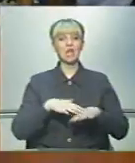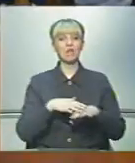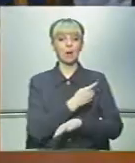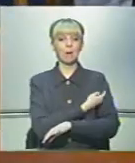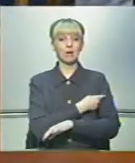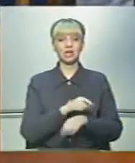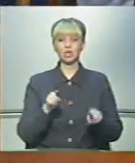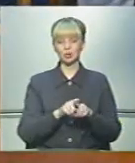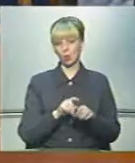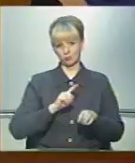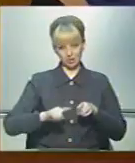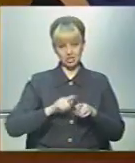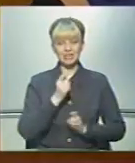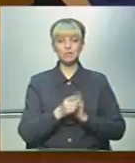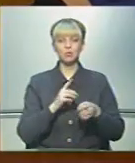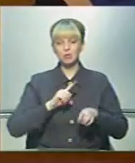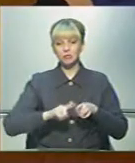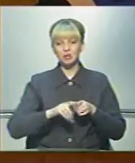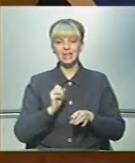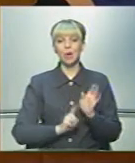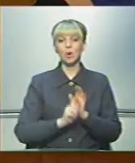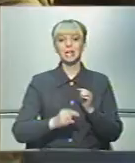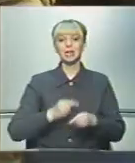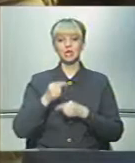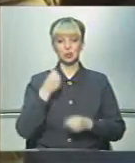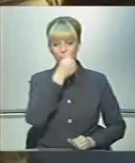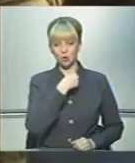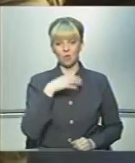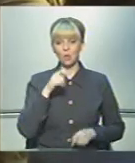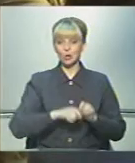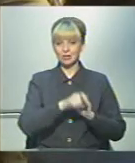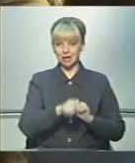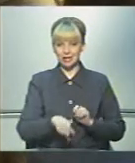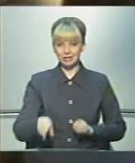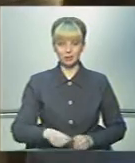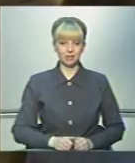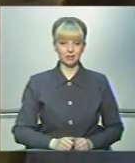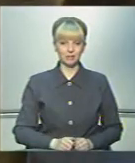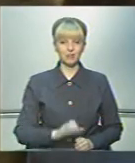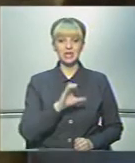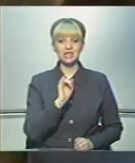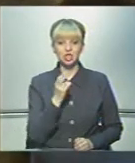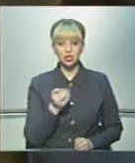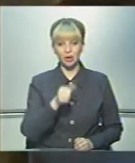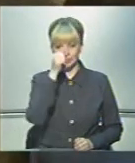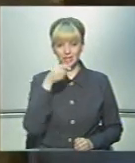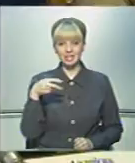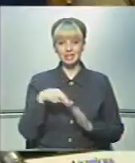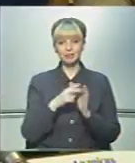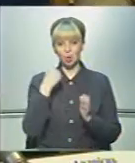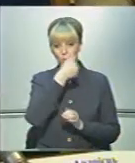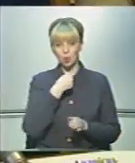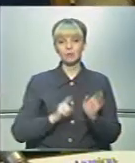медицини також не за горами. Зміни вже нагрянуть на початку наступного року, кажуть експерти. «З січня 2017 року